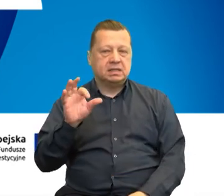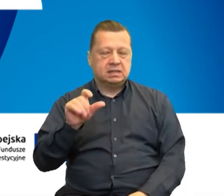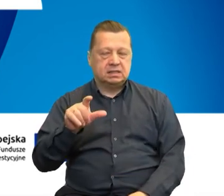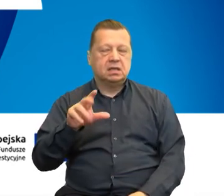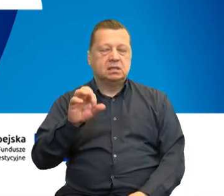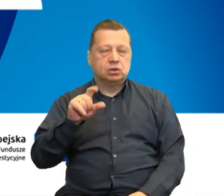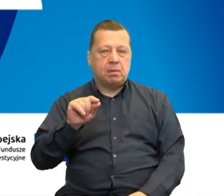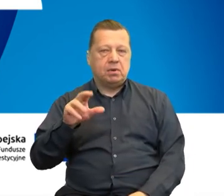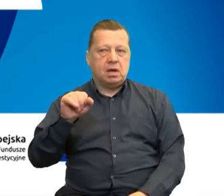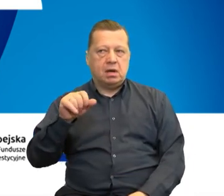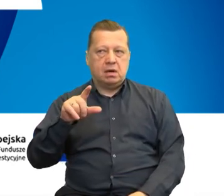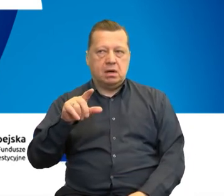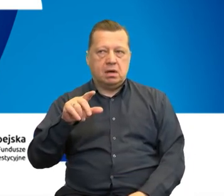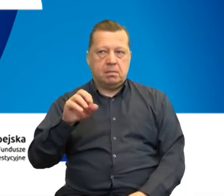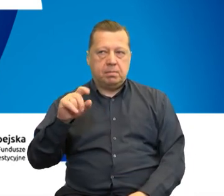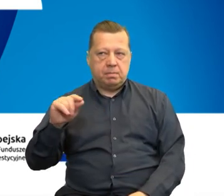Apps?